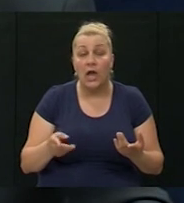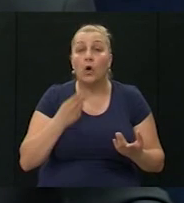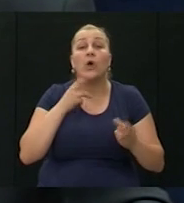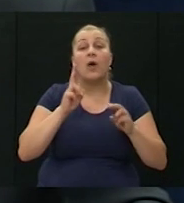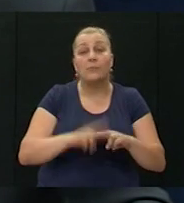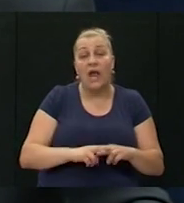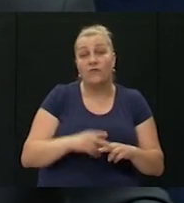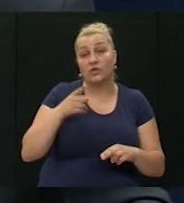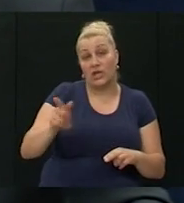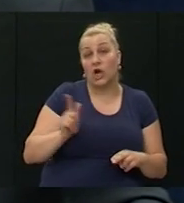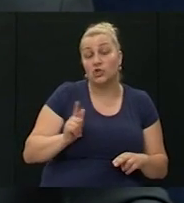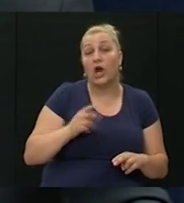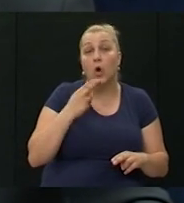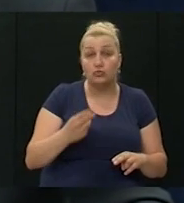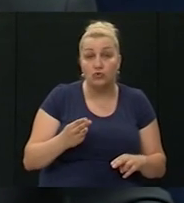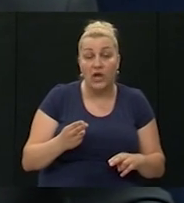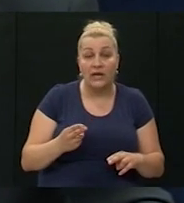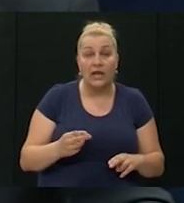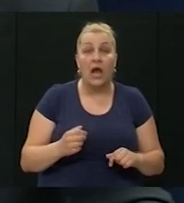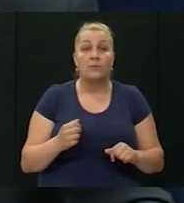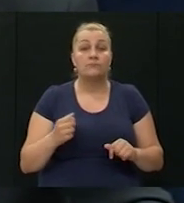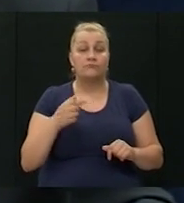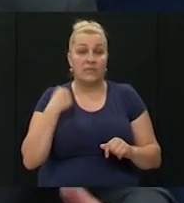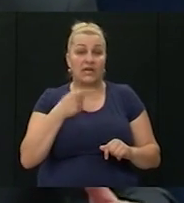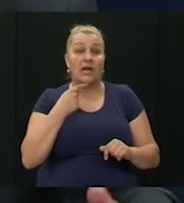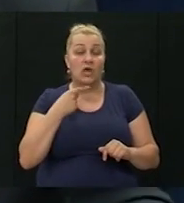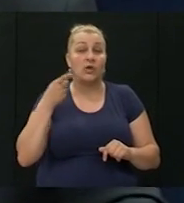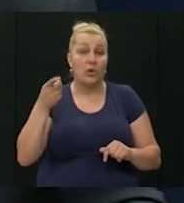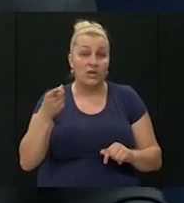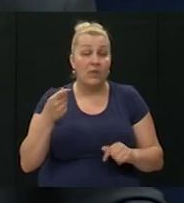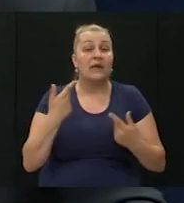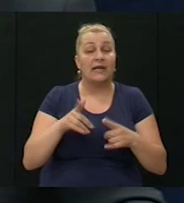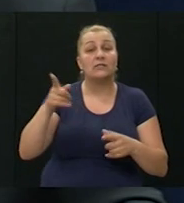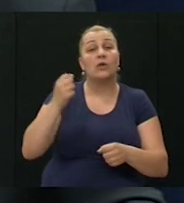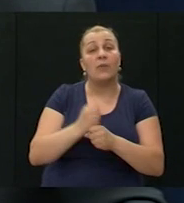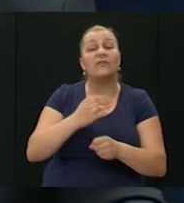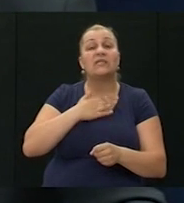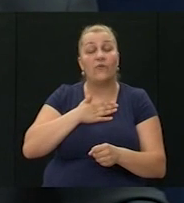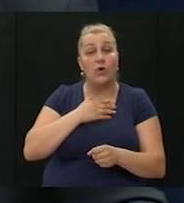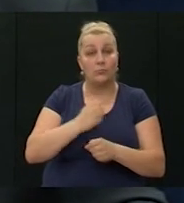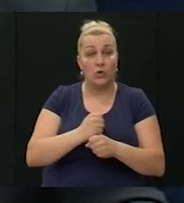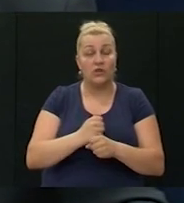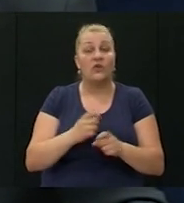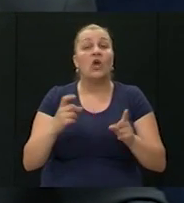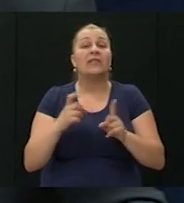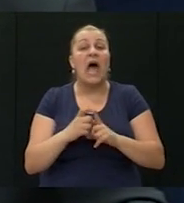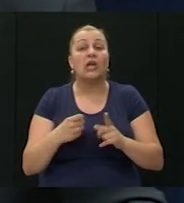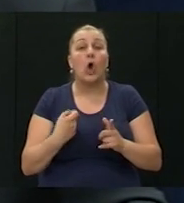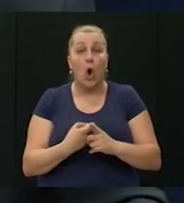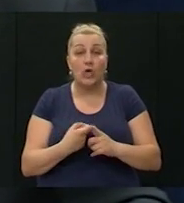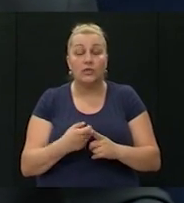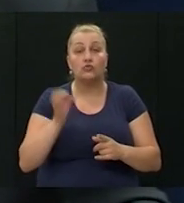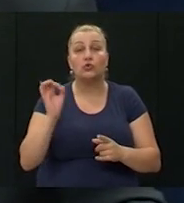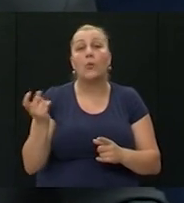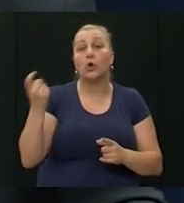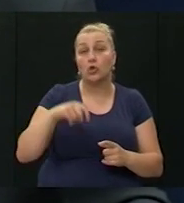jednog takvog osuđenika mi im kažemo neka oni bave se svojim poslom Dario Kordiću dobrodošao u svoju